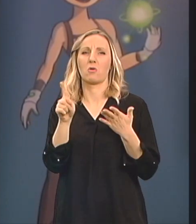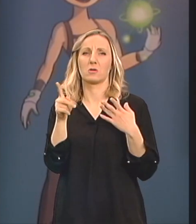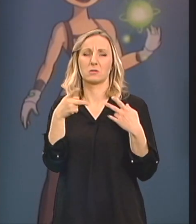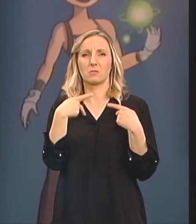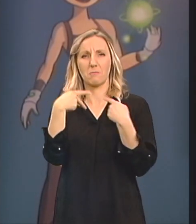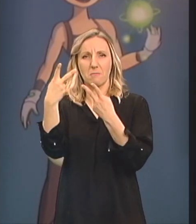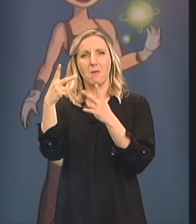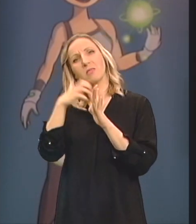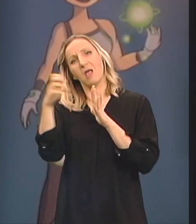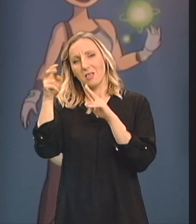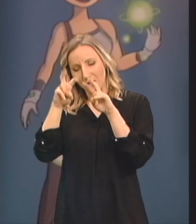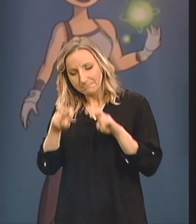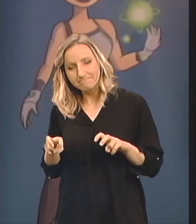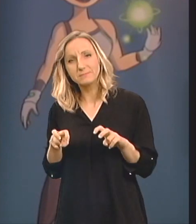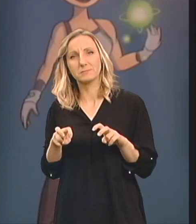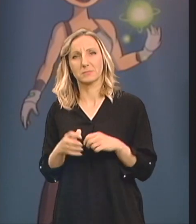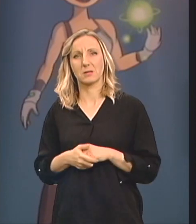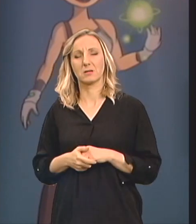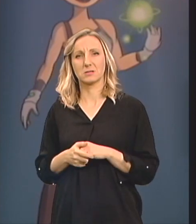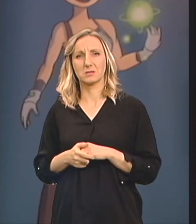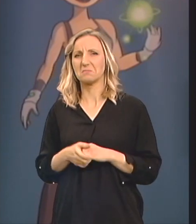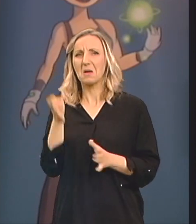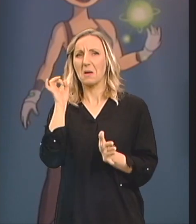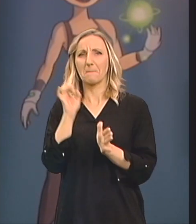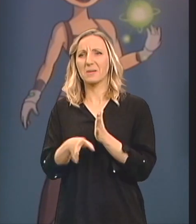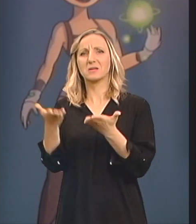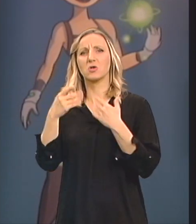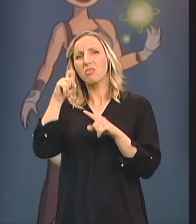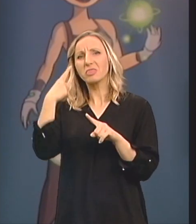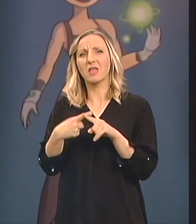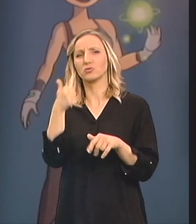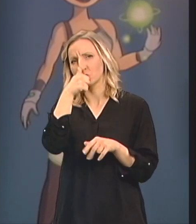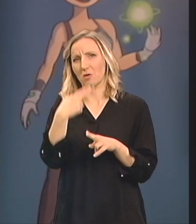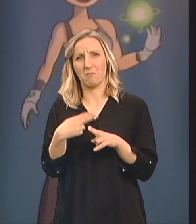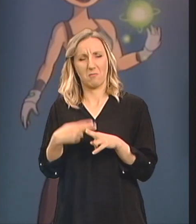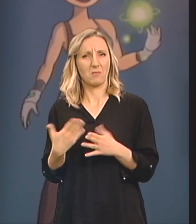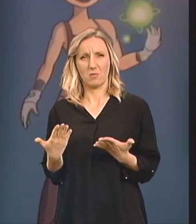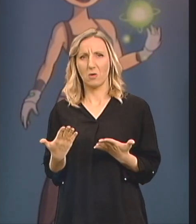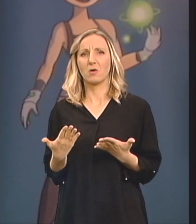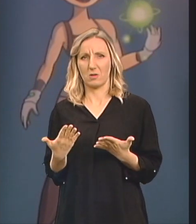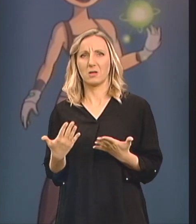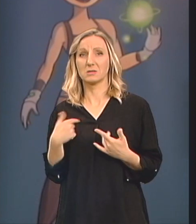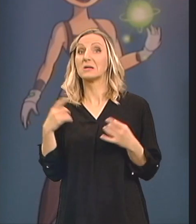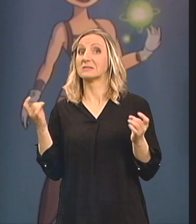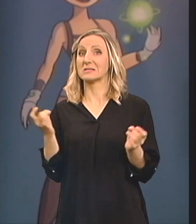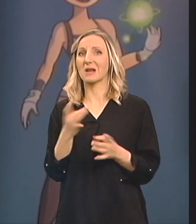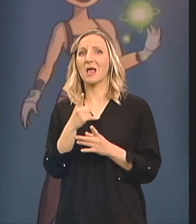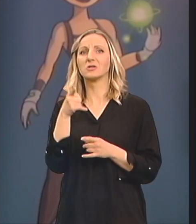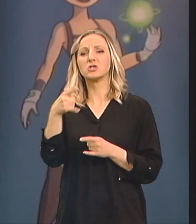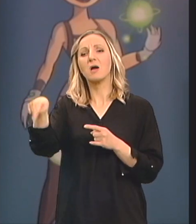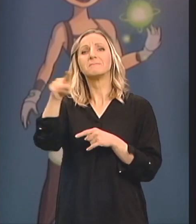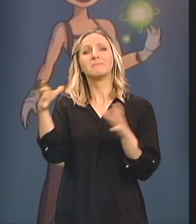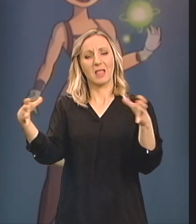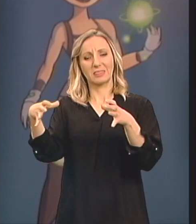Poslala me dalje na neke analize Vrlo brzo sam dobila dijagnozu Jer onako imala sam sreću da naletim Na neki